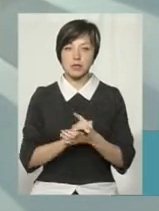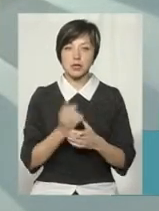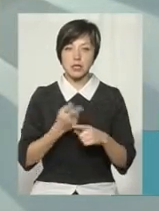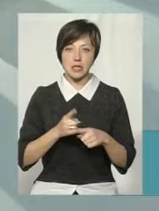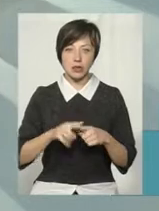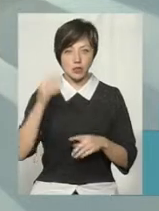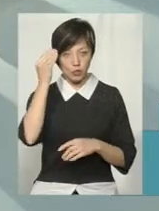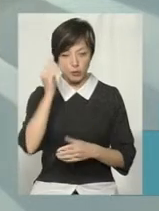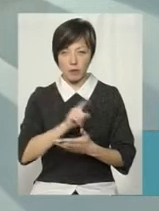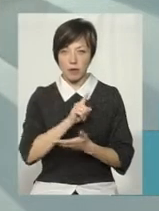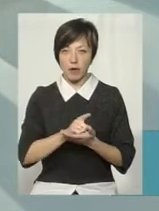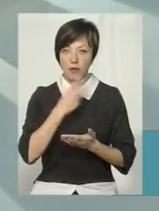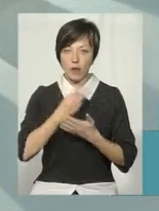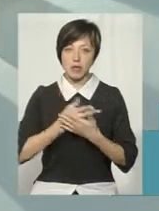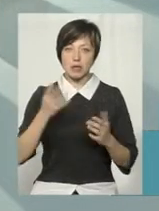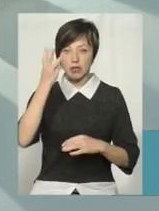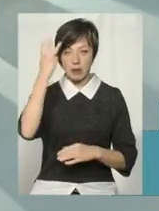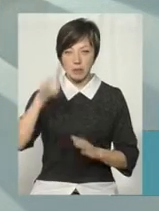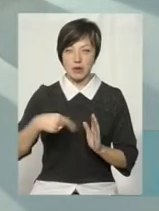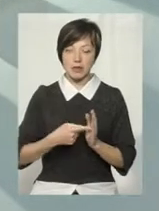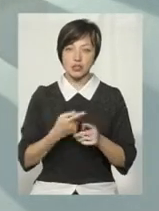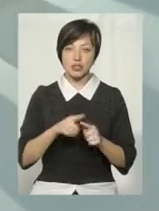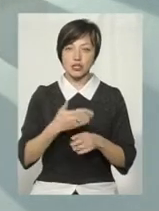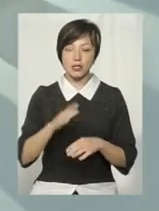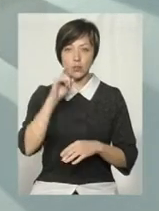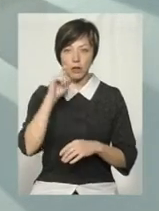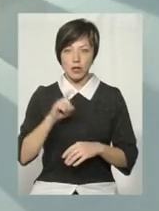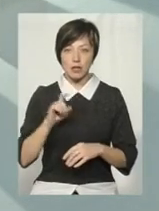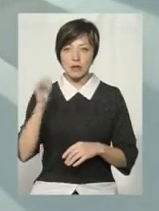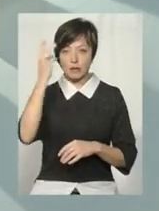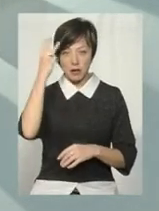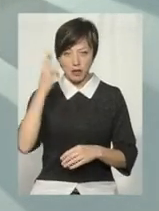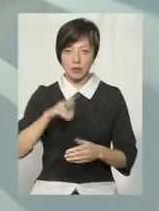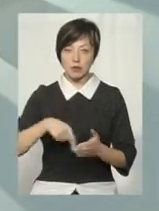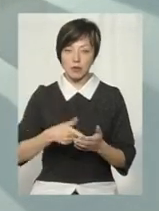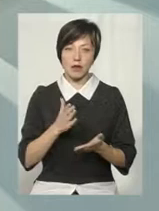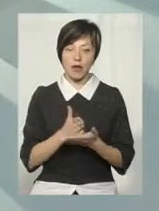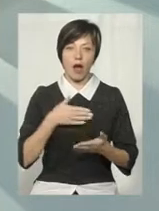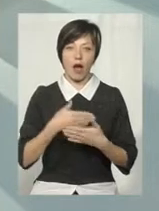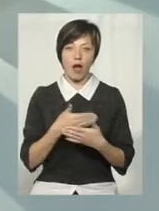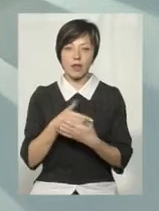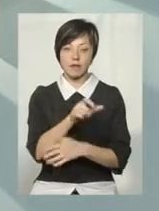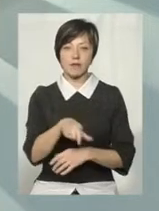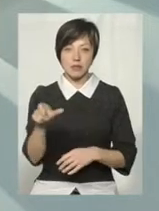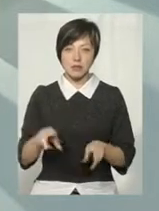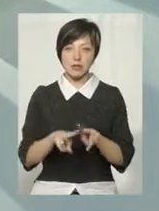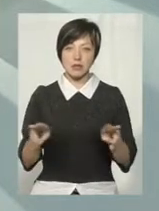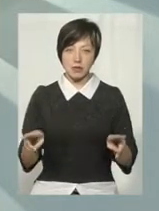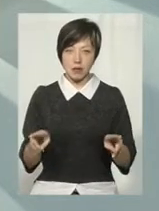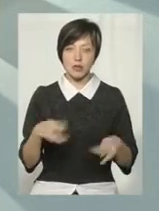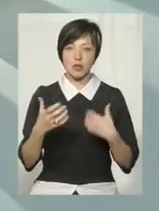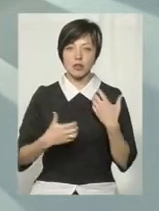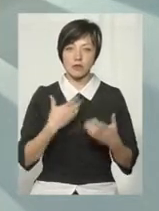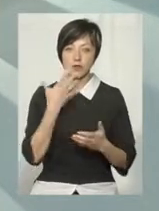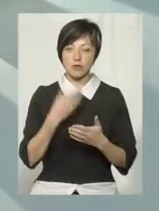цією думкою. маємо показати, що Хмельницький – це частинка України. І в Хмельницькому так само є громадські активісти. І вони так само, в принципі,